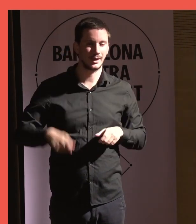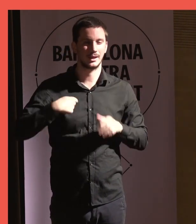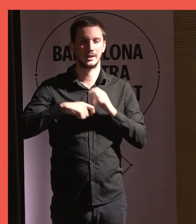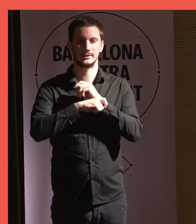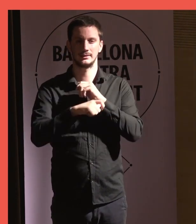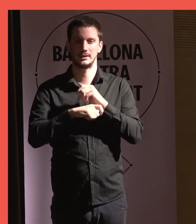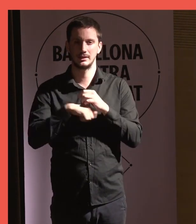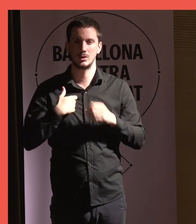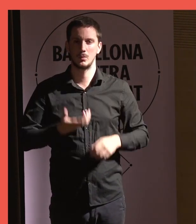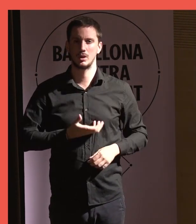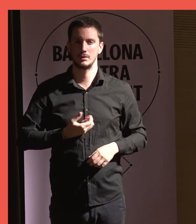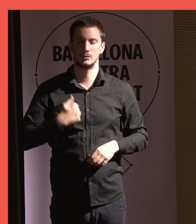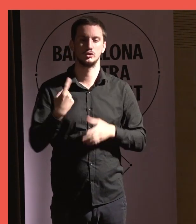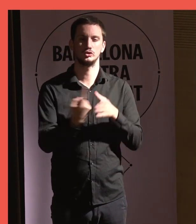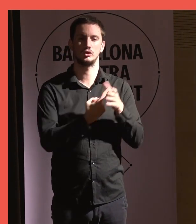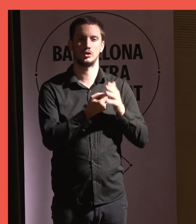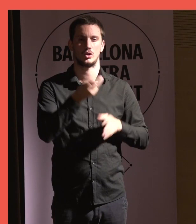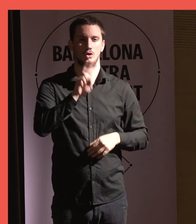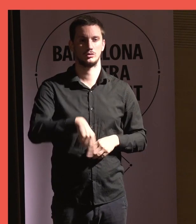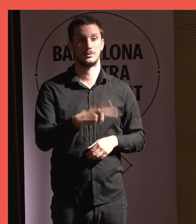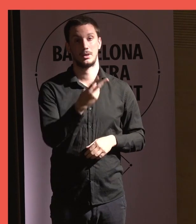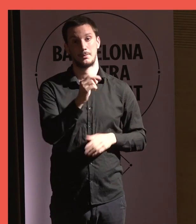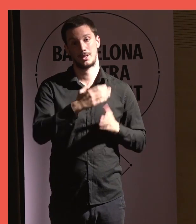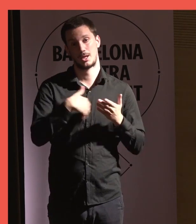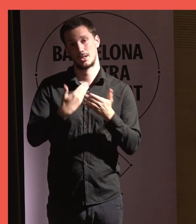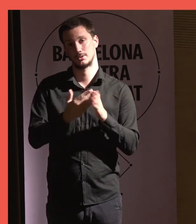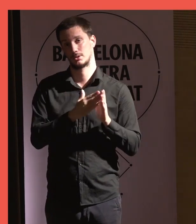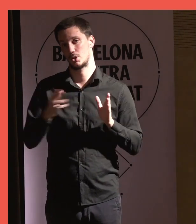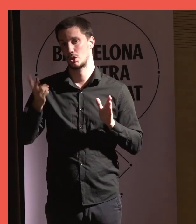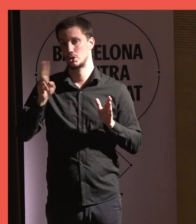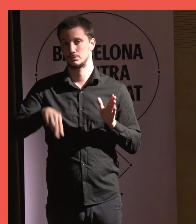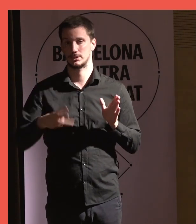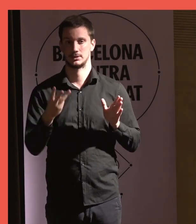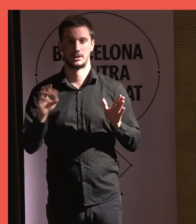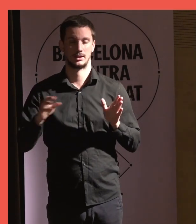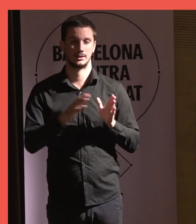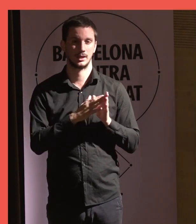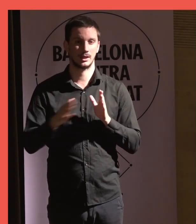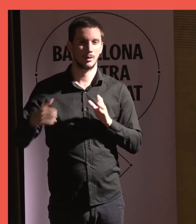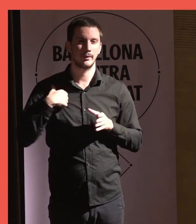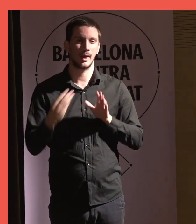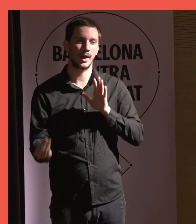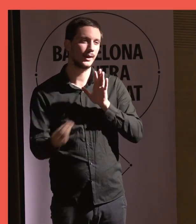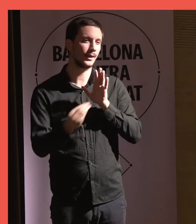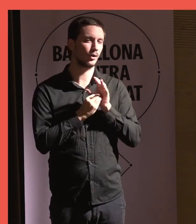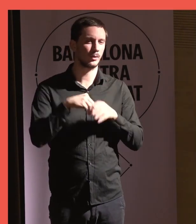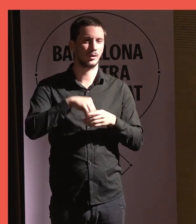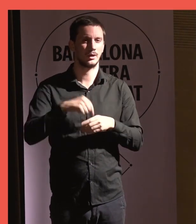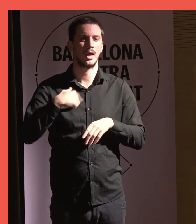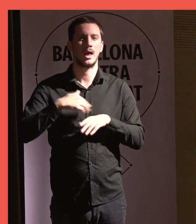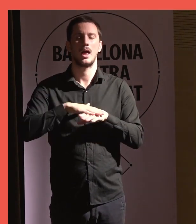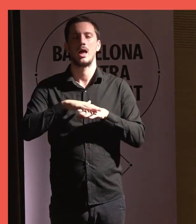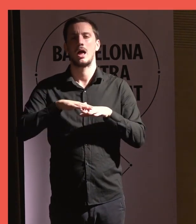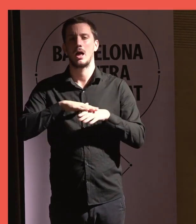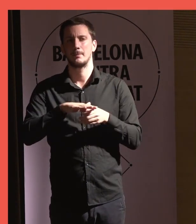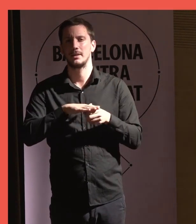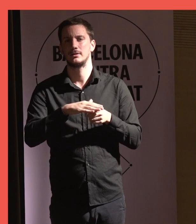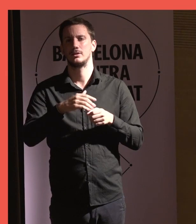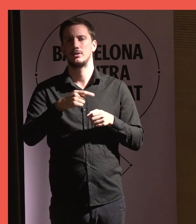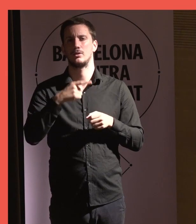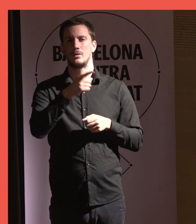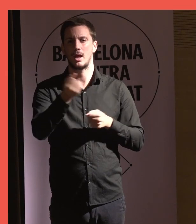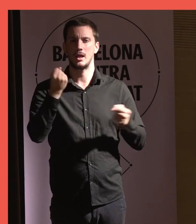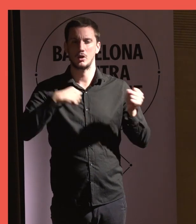municipal contra la soledat 2020-2030 per tal que s'hi adhereixin i incorporin en l'àmbit de les seves competències